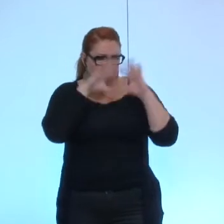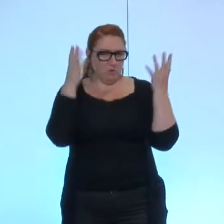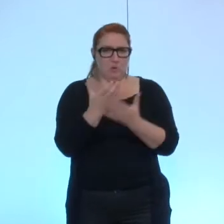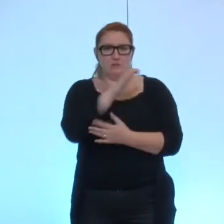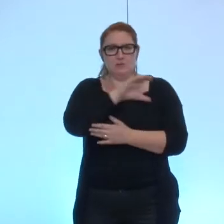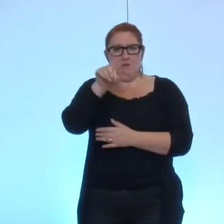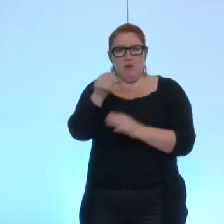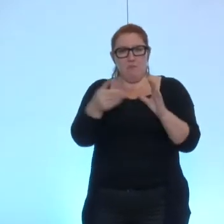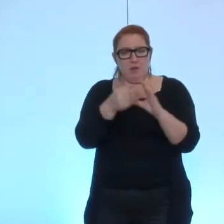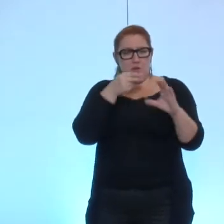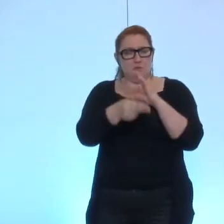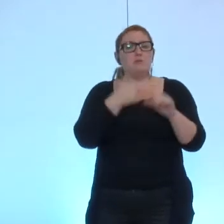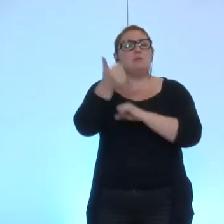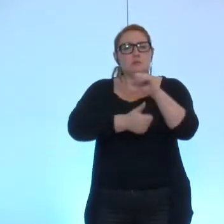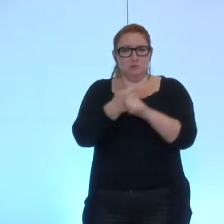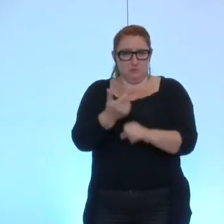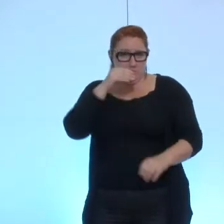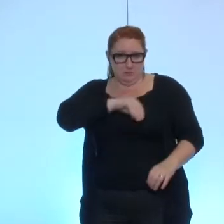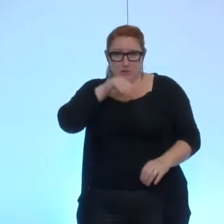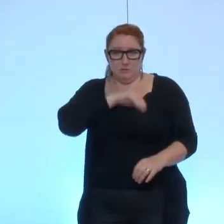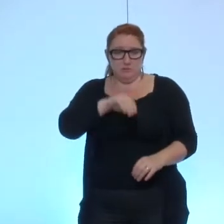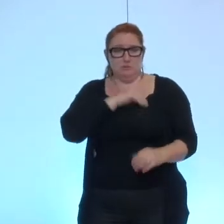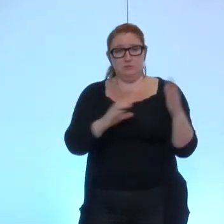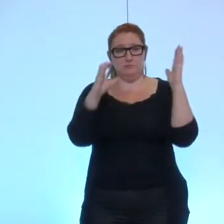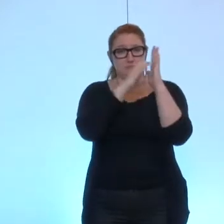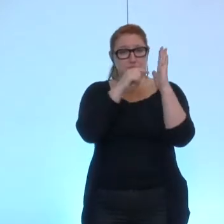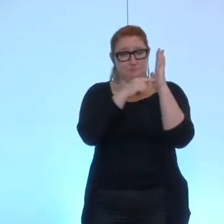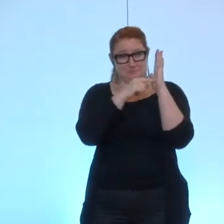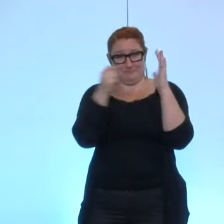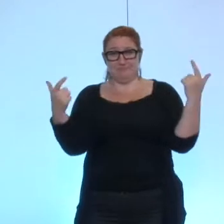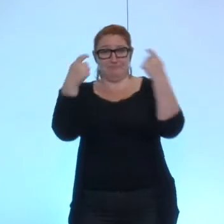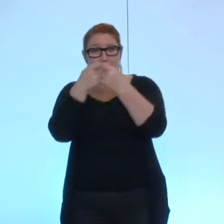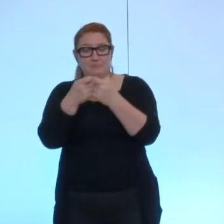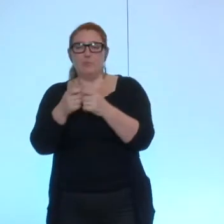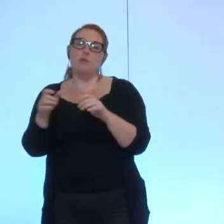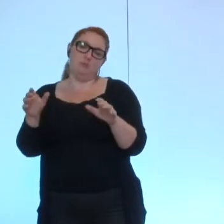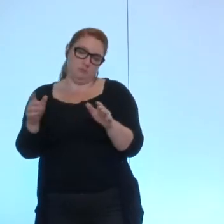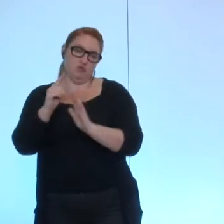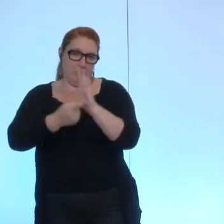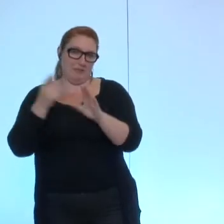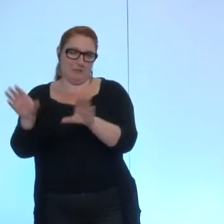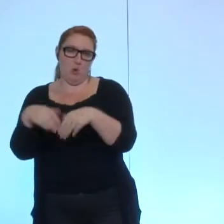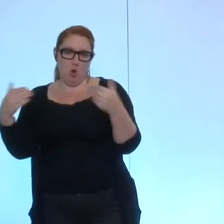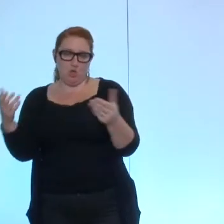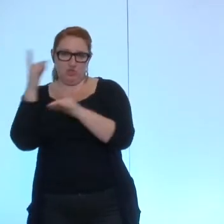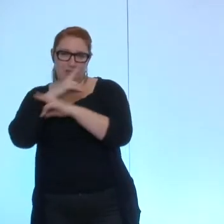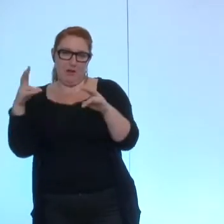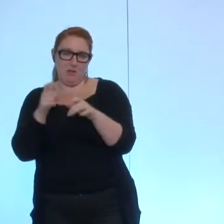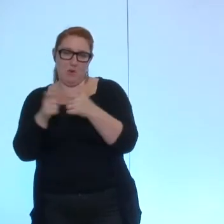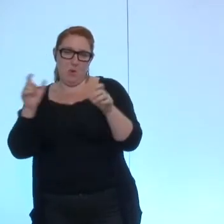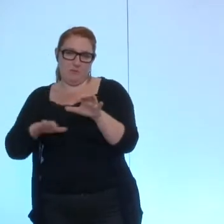euros annuels cette délibération portera sur les encore une fois c'est le code général des collectivités territoriales et la loi de 2002